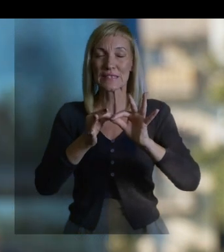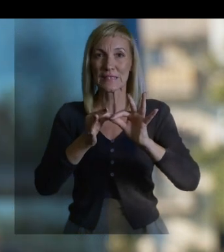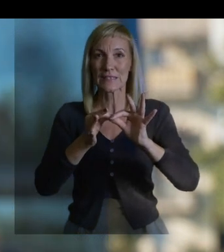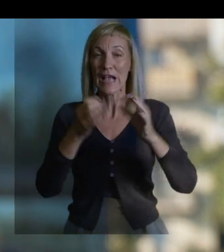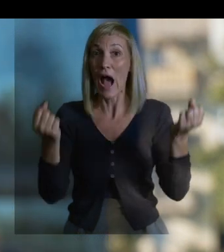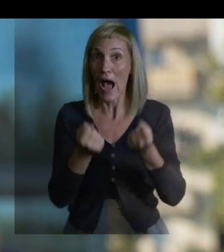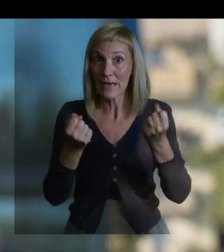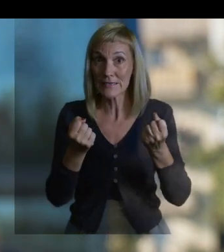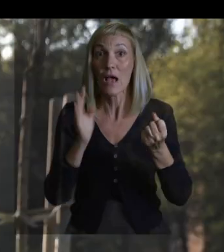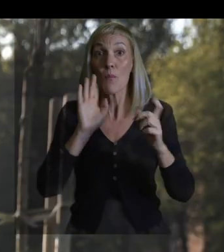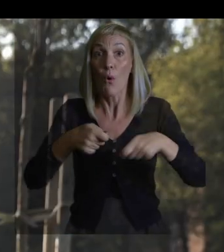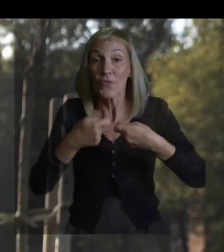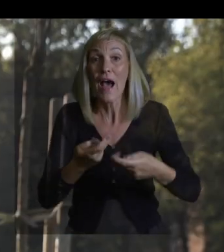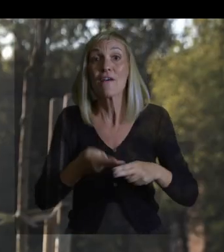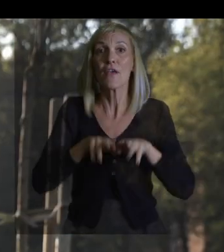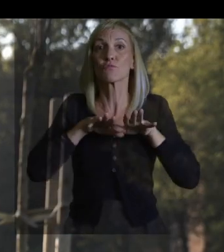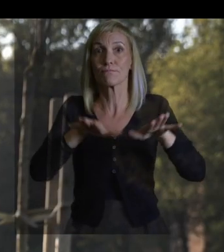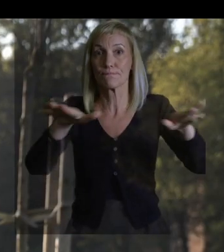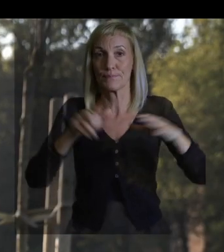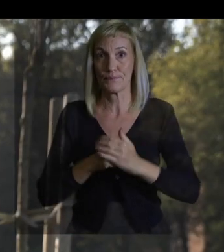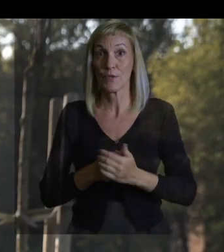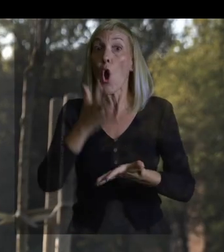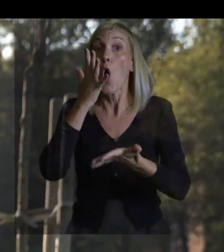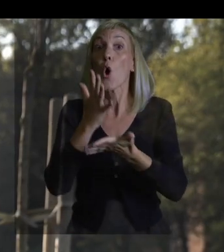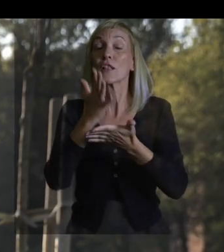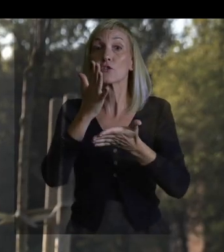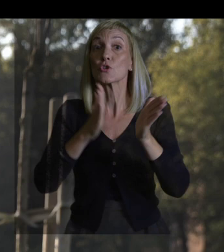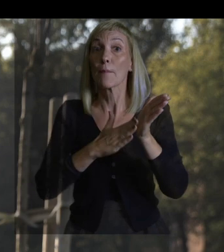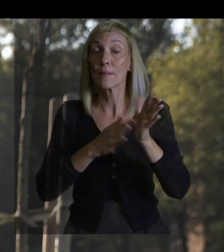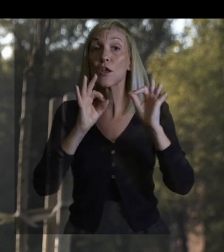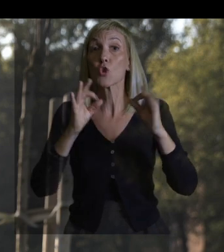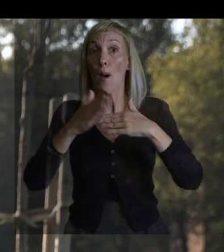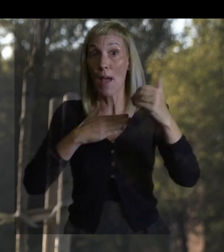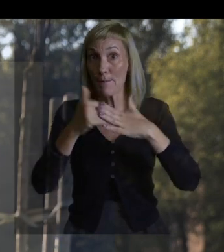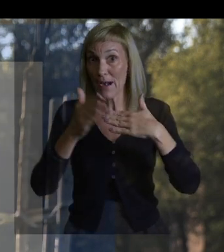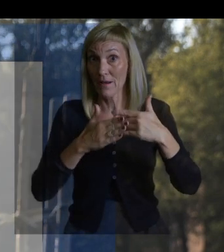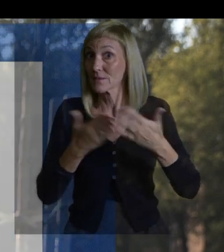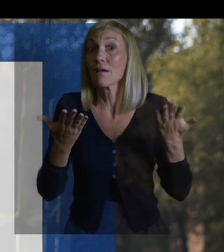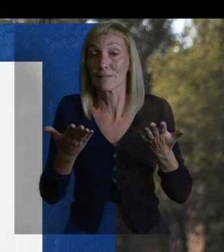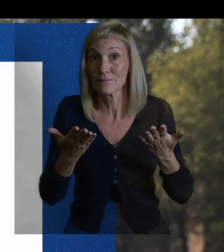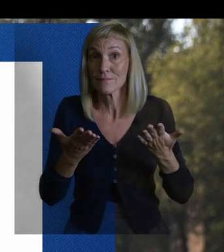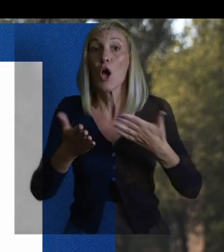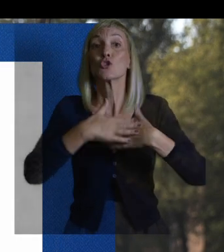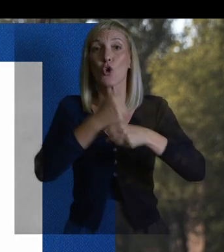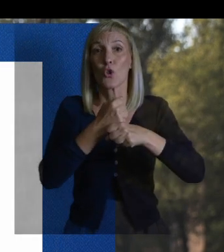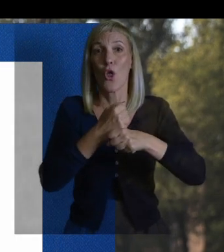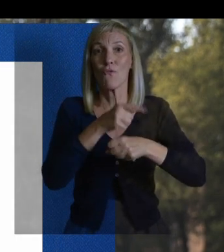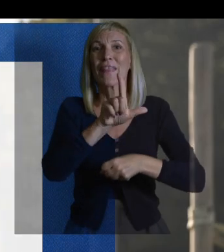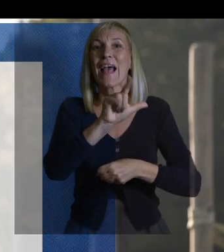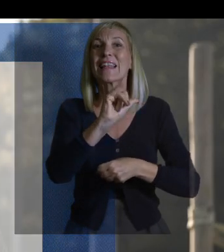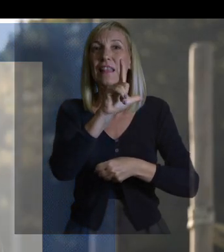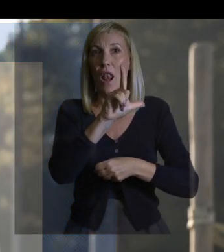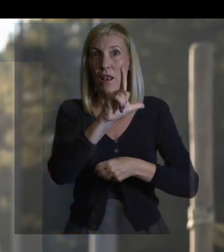podporili z eno večjo kampanje. Odličen primer dobre prakse je sodelovanje z našim sponzorjem Lidlom Slovenija.